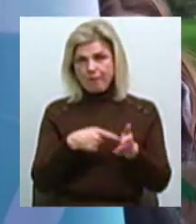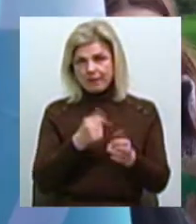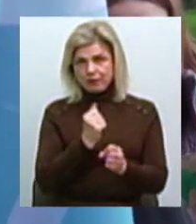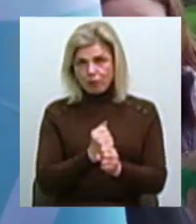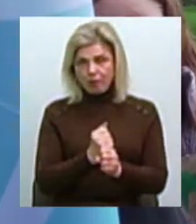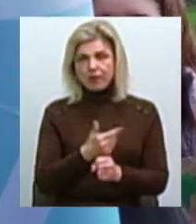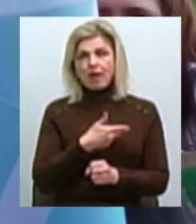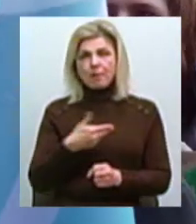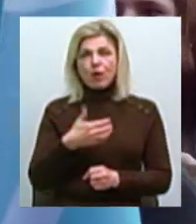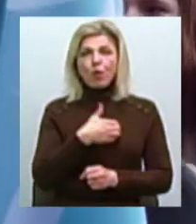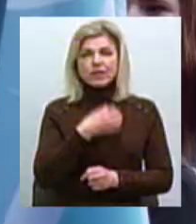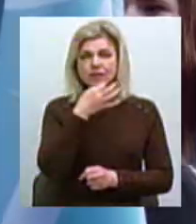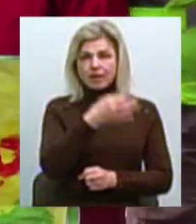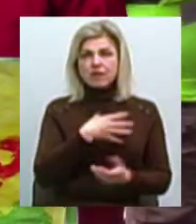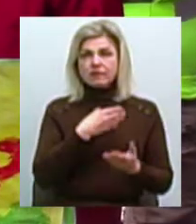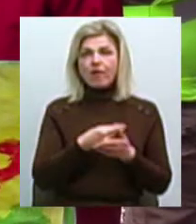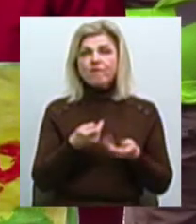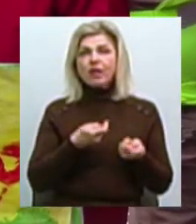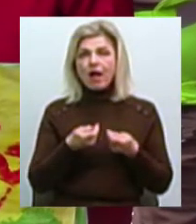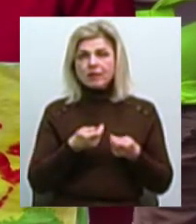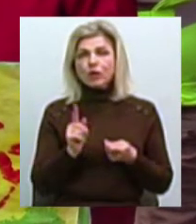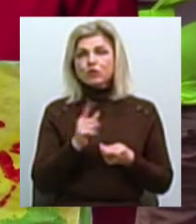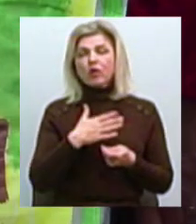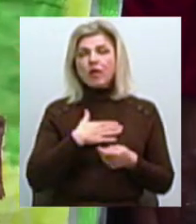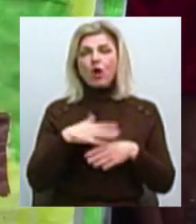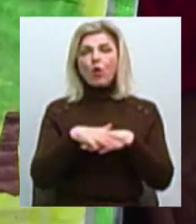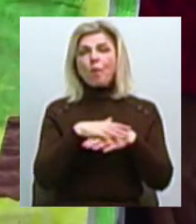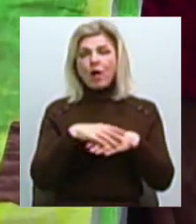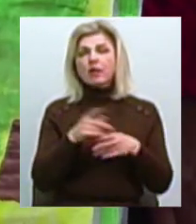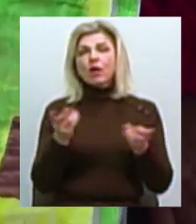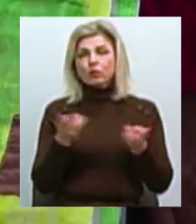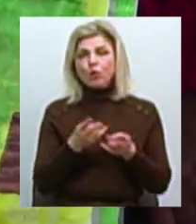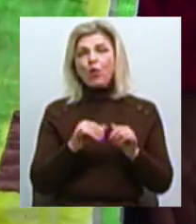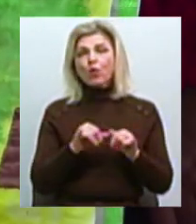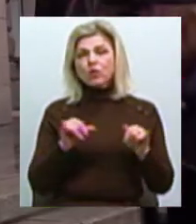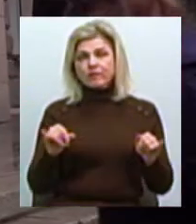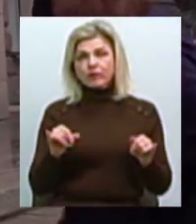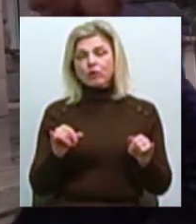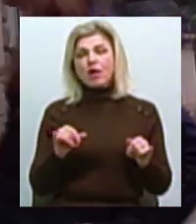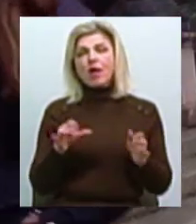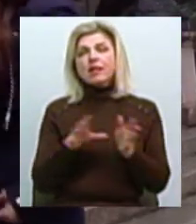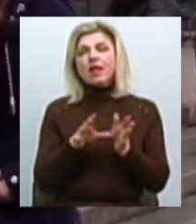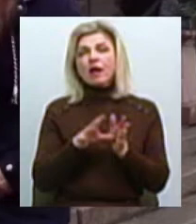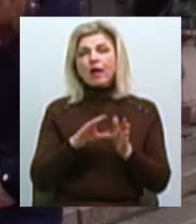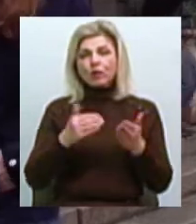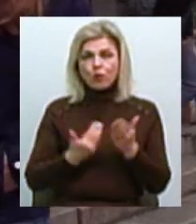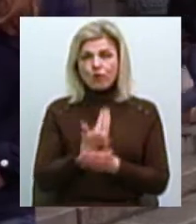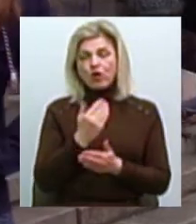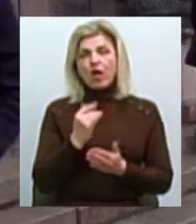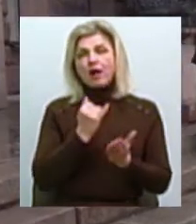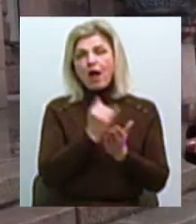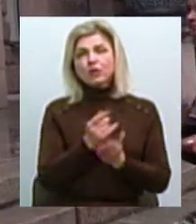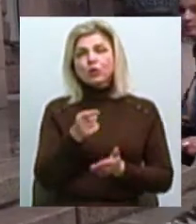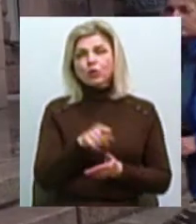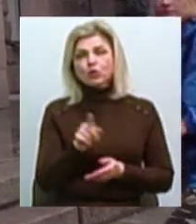сказати своїй владі, що наша громада теж потребує розвитку, відновлювання енергетики заради того, щоб